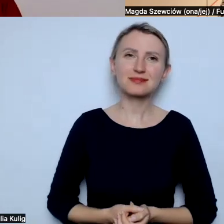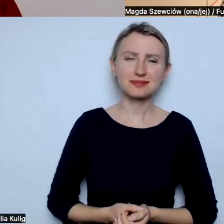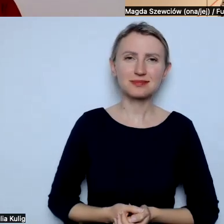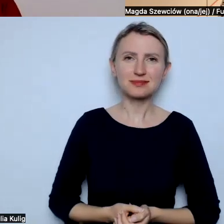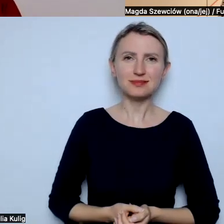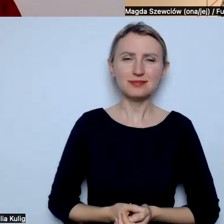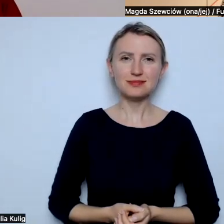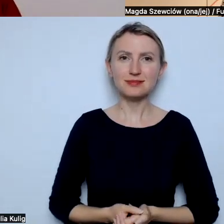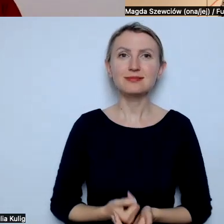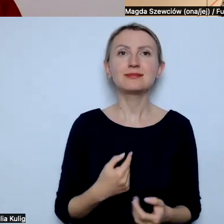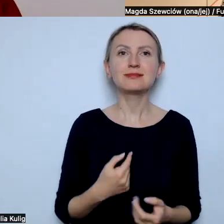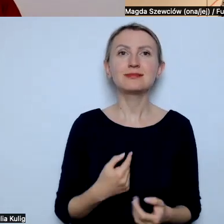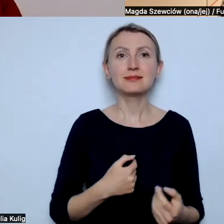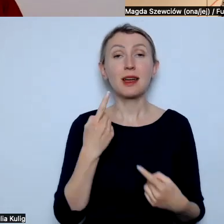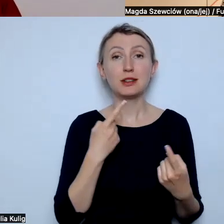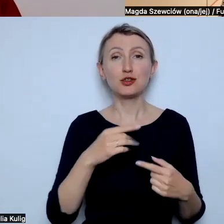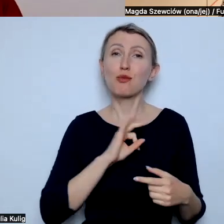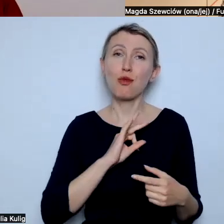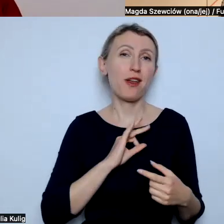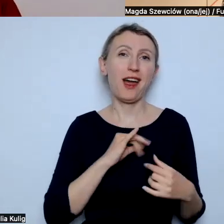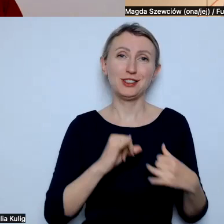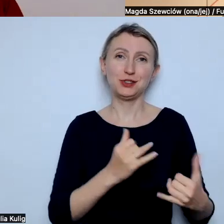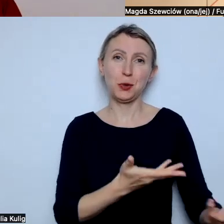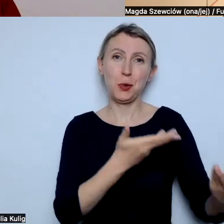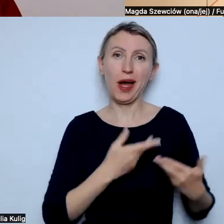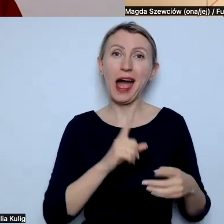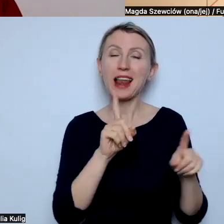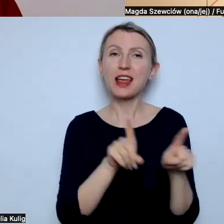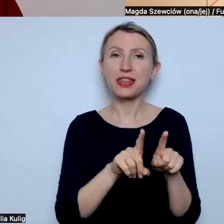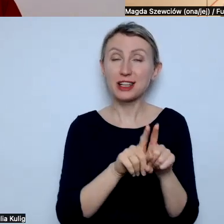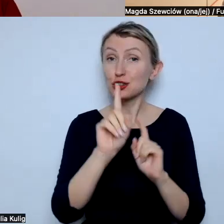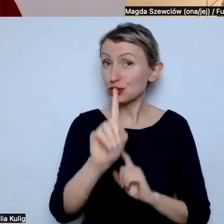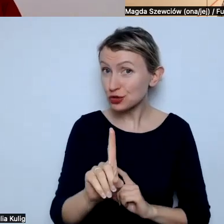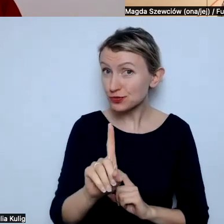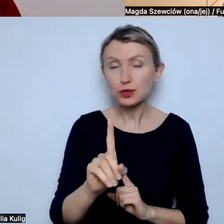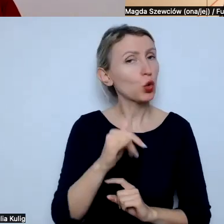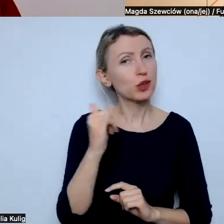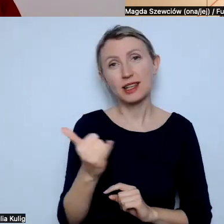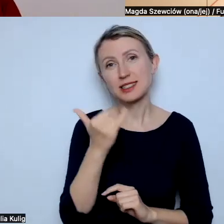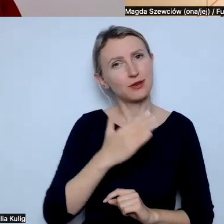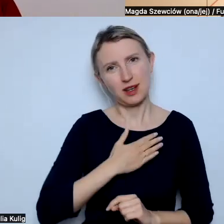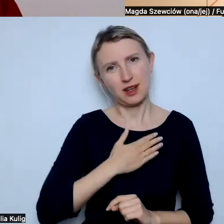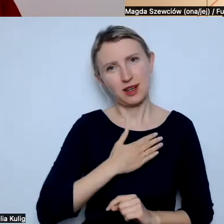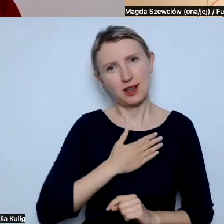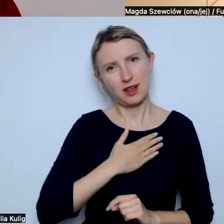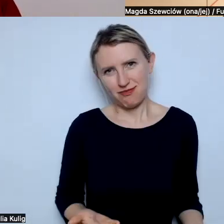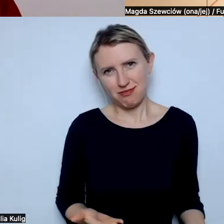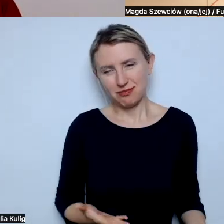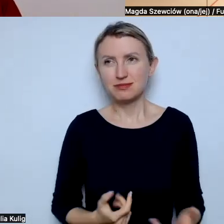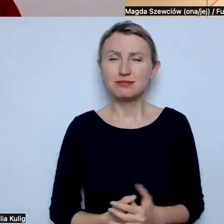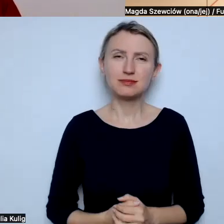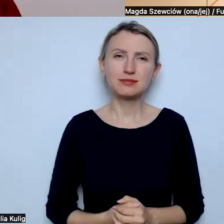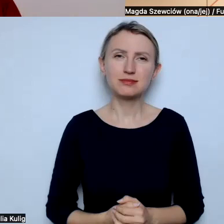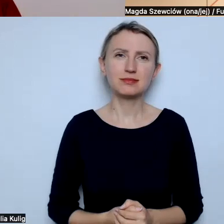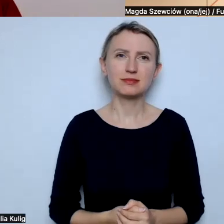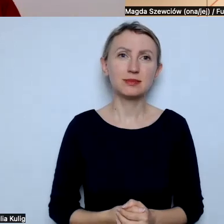Więc myślę, że stąd czerpię siły, ale znowu z adnotacją, że nie zawsze je mam. I wtedy po prostu